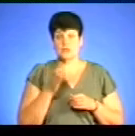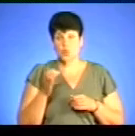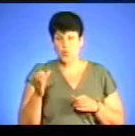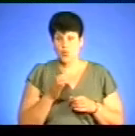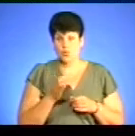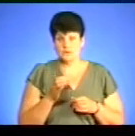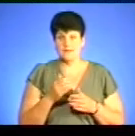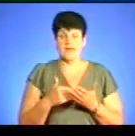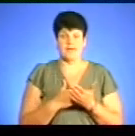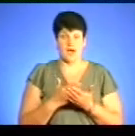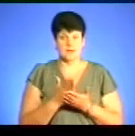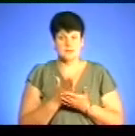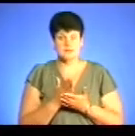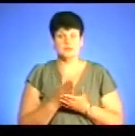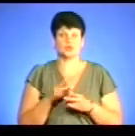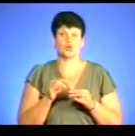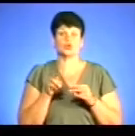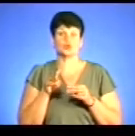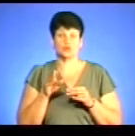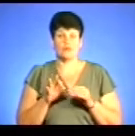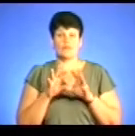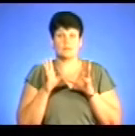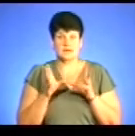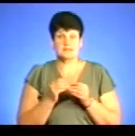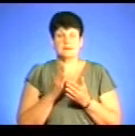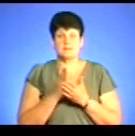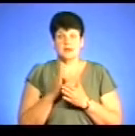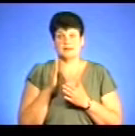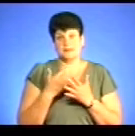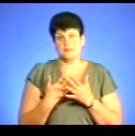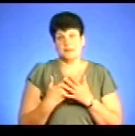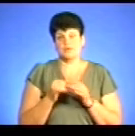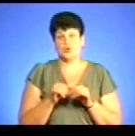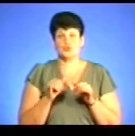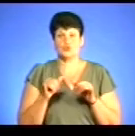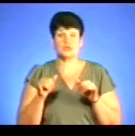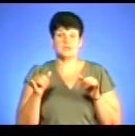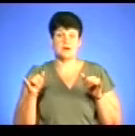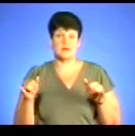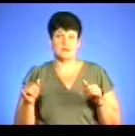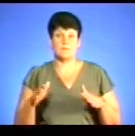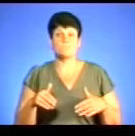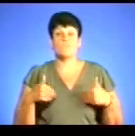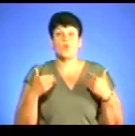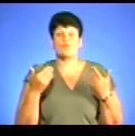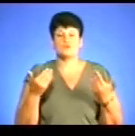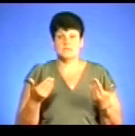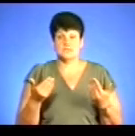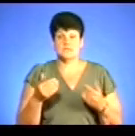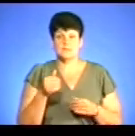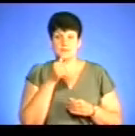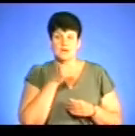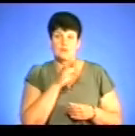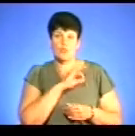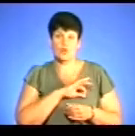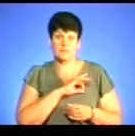якісний, то, в принципі, мала б непевно зростати пропозиція і попит на